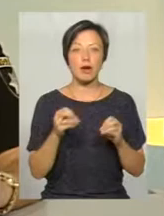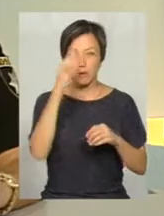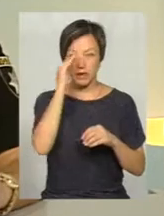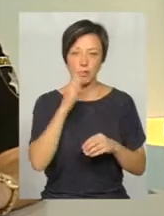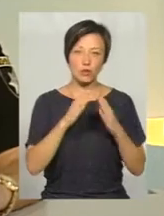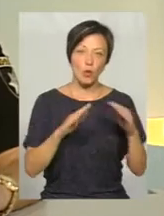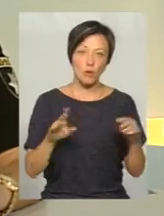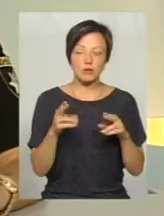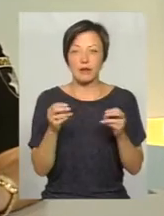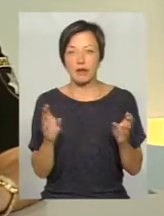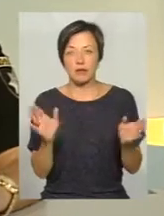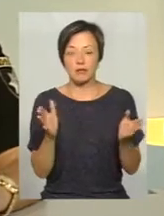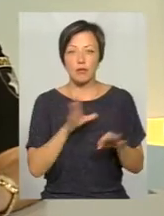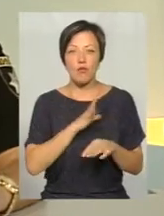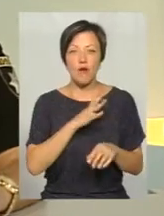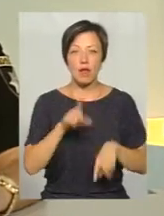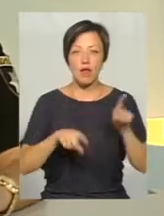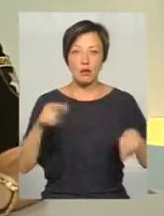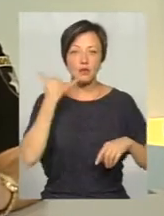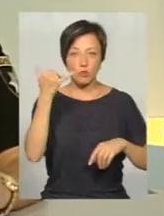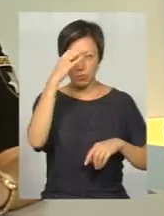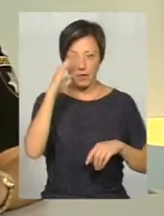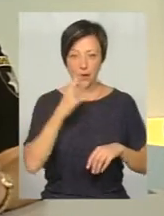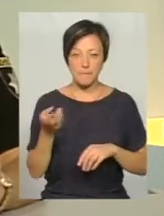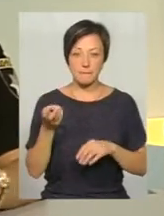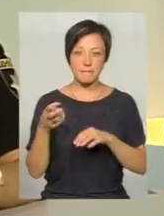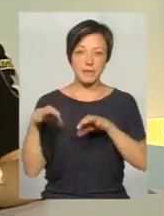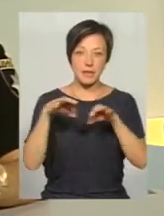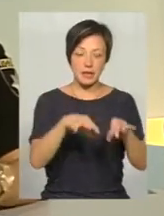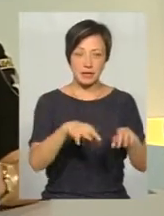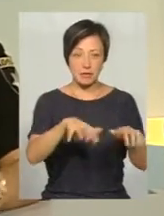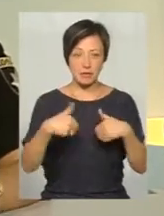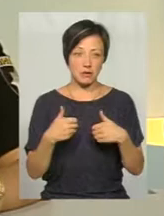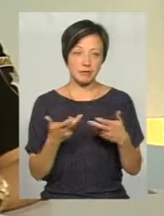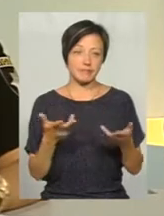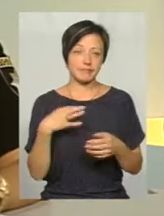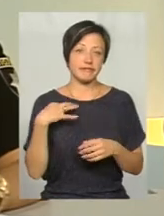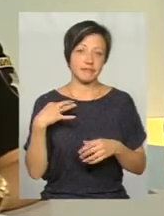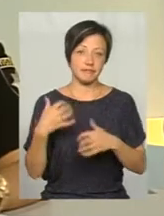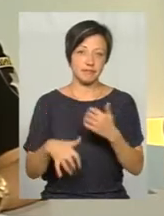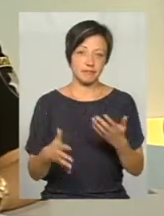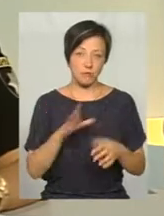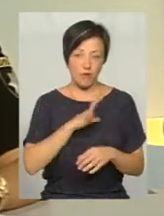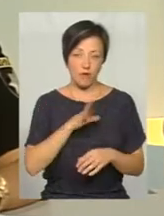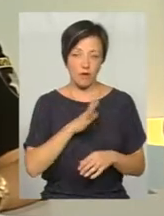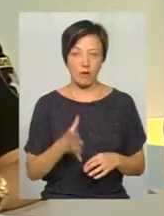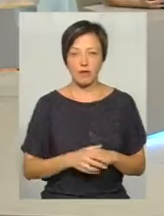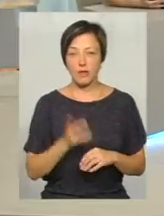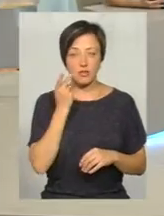чи вдома, чи де, і деколи буває, дзвониш батькам, приїдьте, заберіть. Ну, не завжди вони і приїжджають.